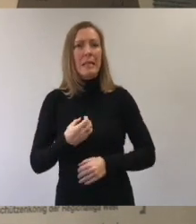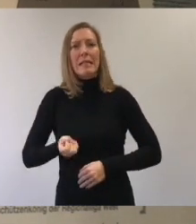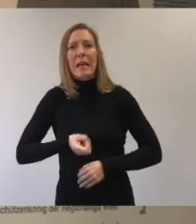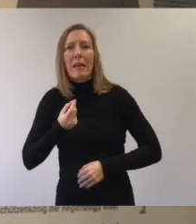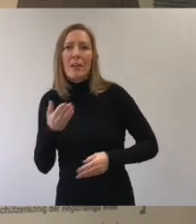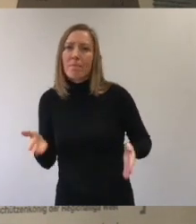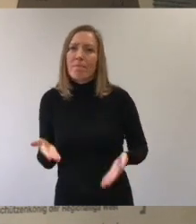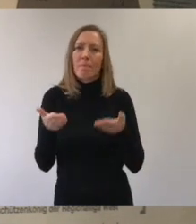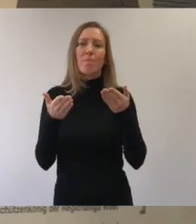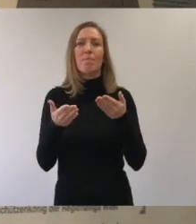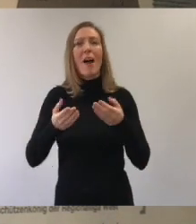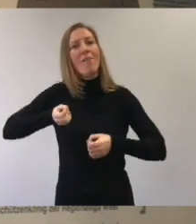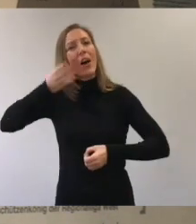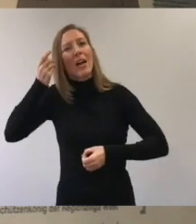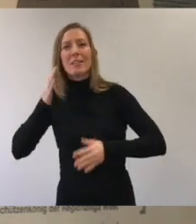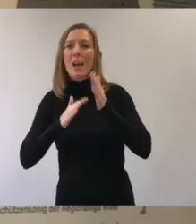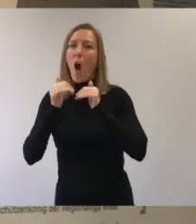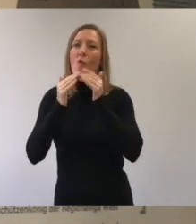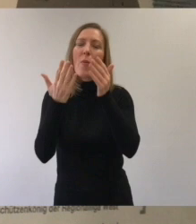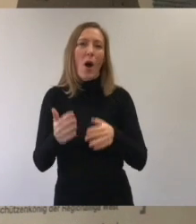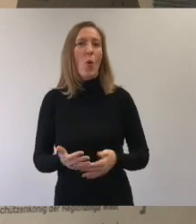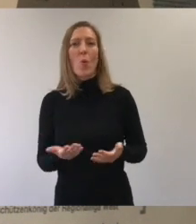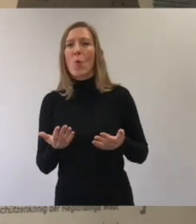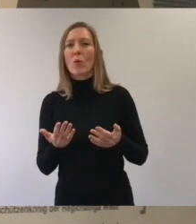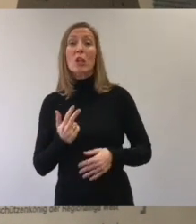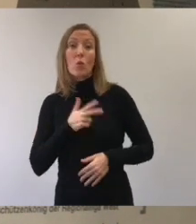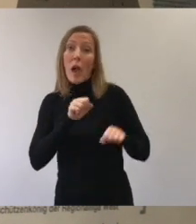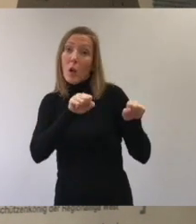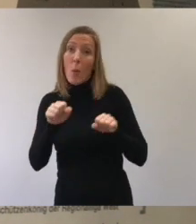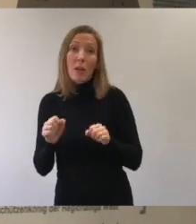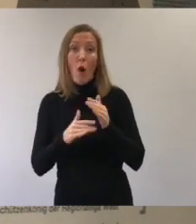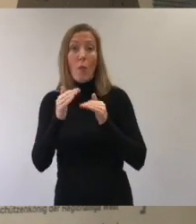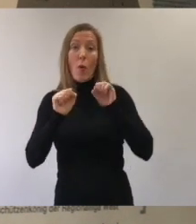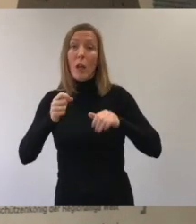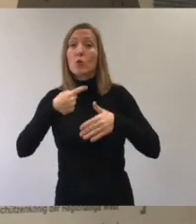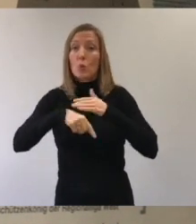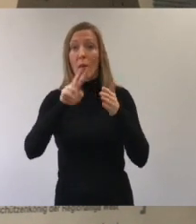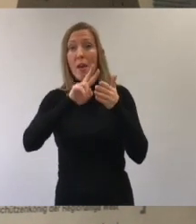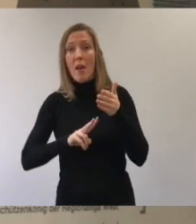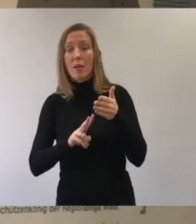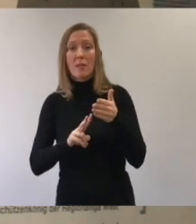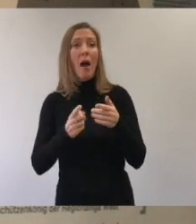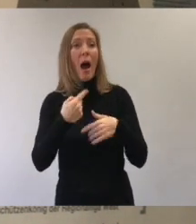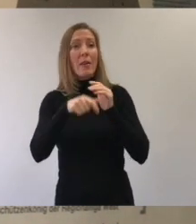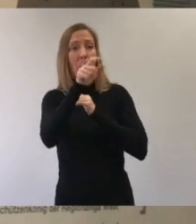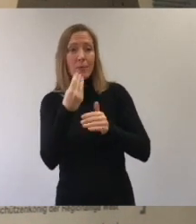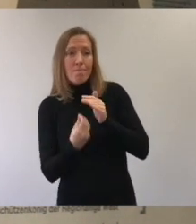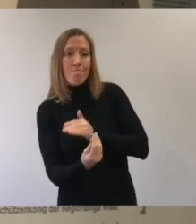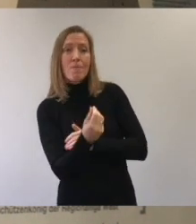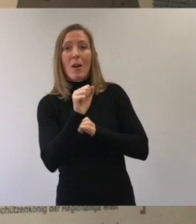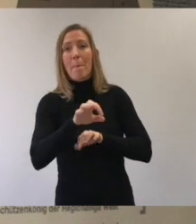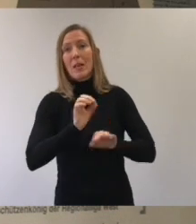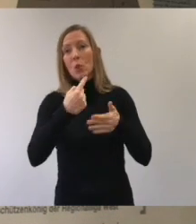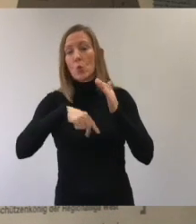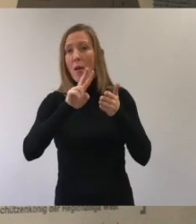abzubauen, ja, um kreativ zu sein, Fantasie aufzubauen, sich vielleicht auch eine Sozialkompetenz aufzubauen, um